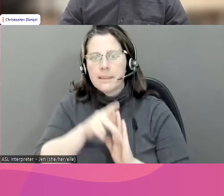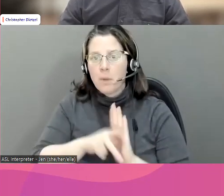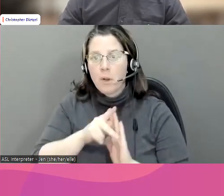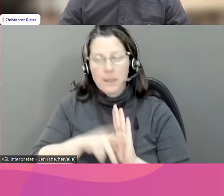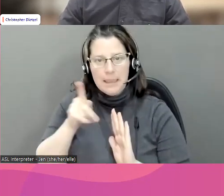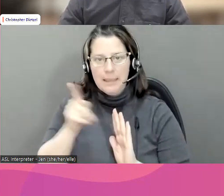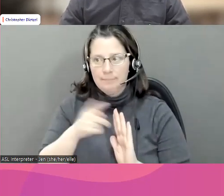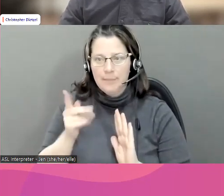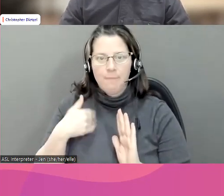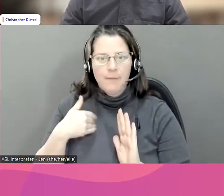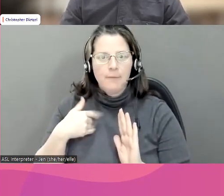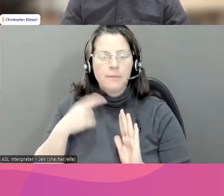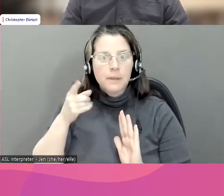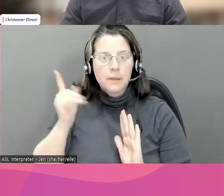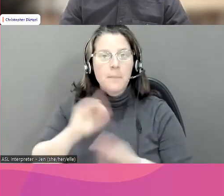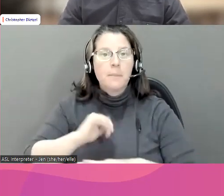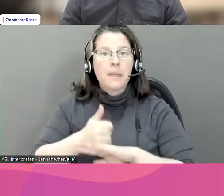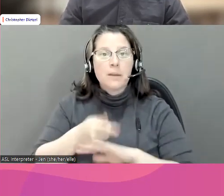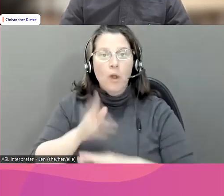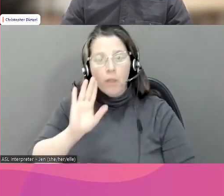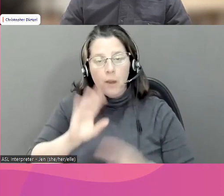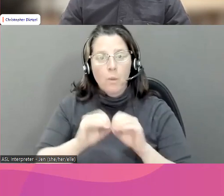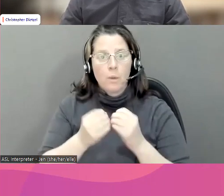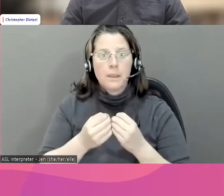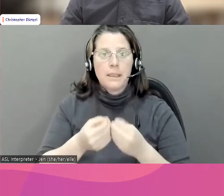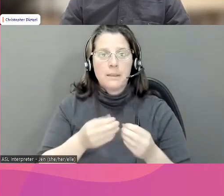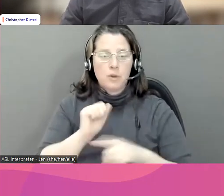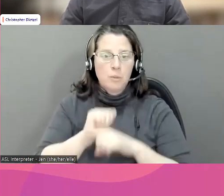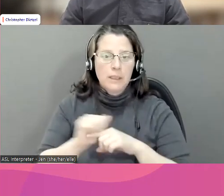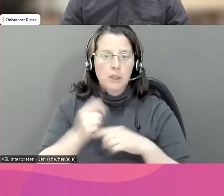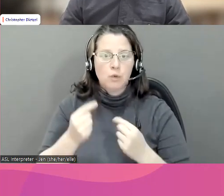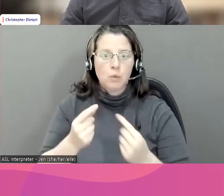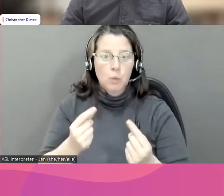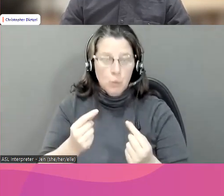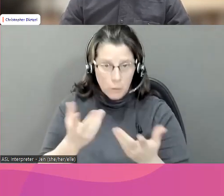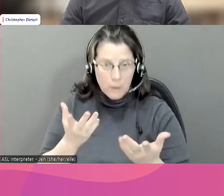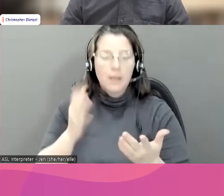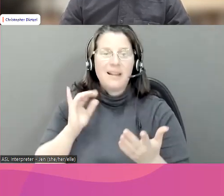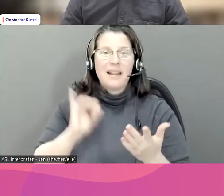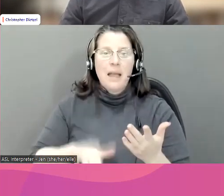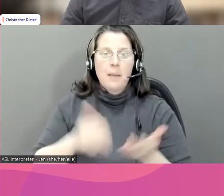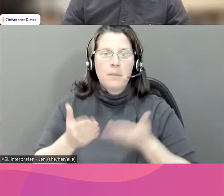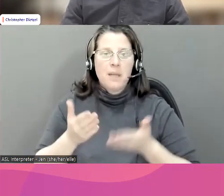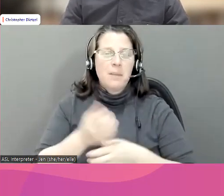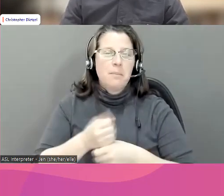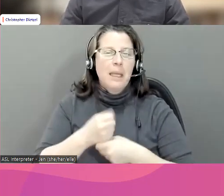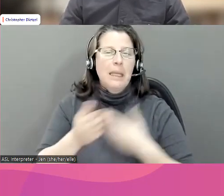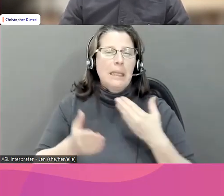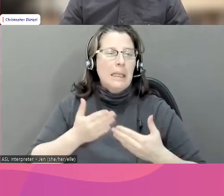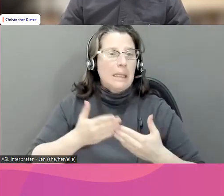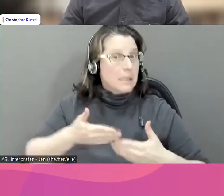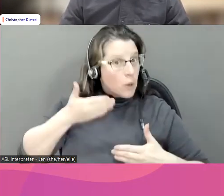y avoir des politiques en matière de protection des renseignements personnels. Et donc, selon les pratiques organisationnelles de ces sociétés,